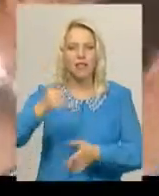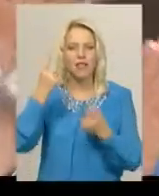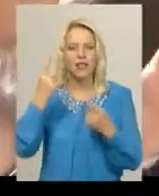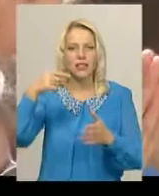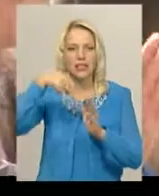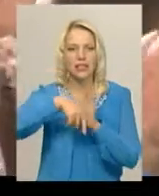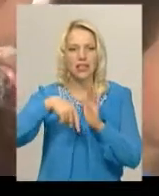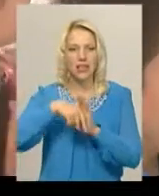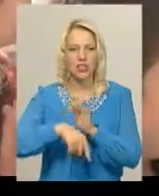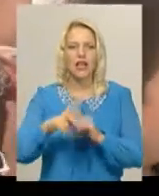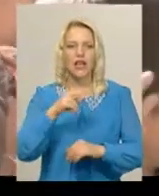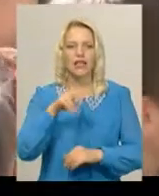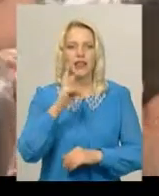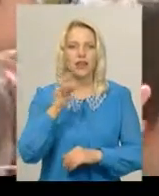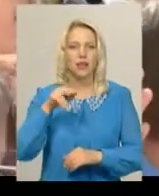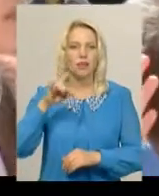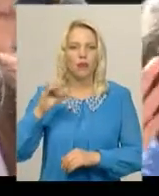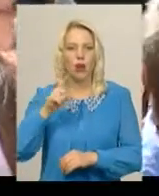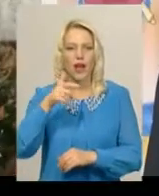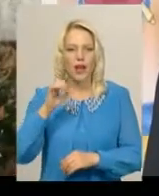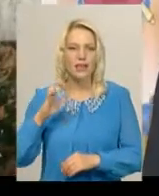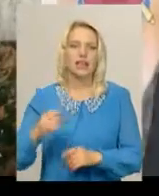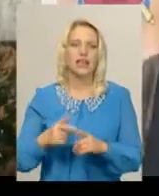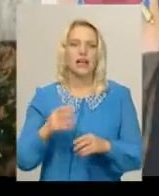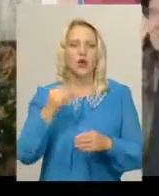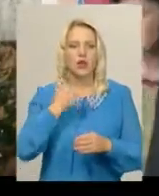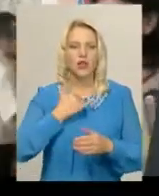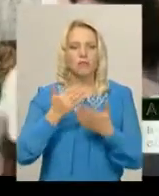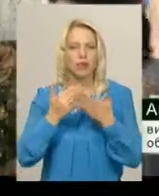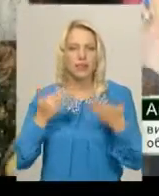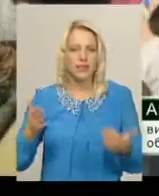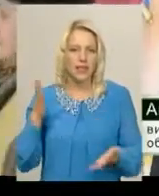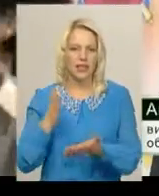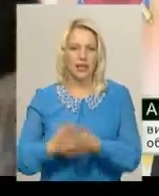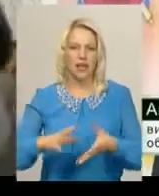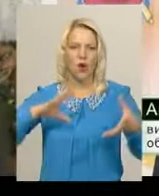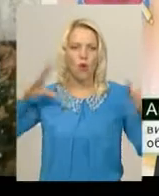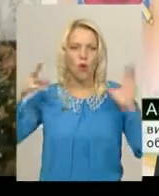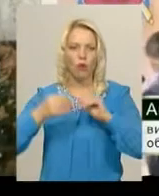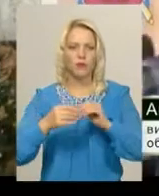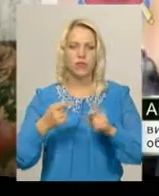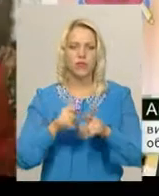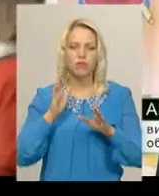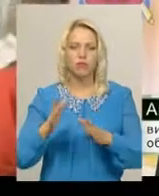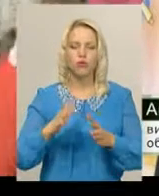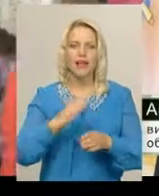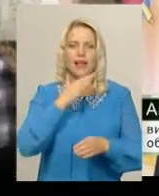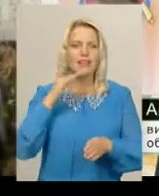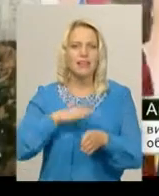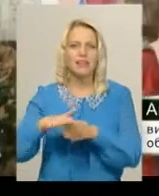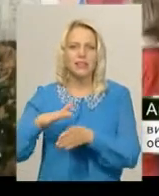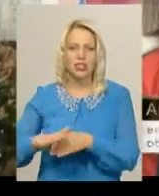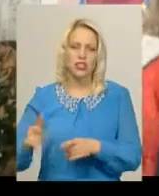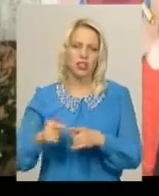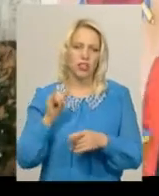побувати на дні прогресії, в музеях наших. У нас іскусивність, тобто обсяг дуже буде насичений, і люди будуть мати задоволення